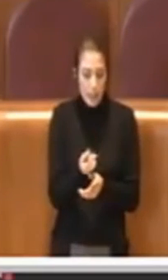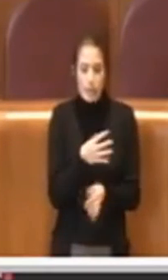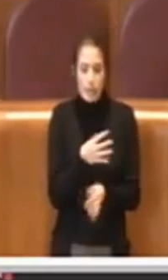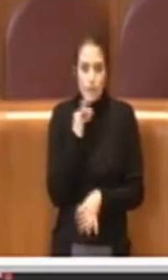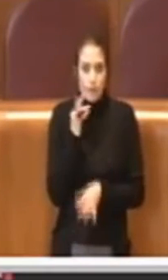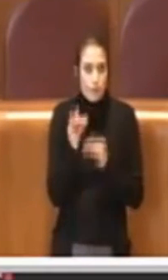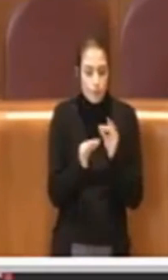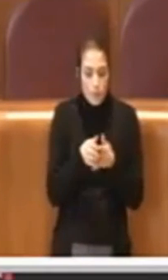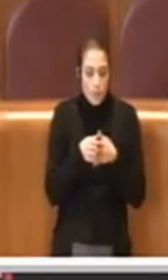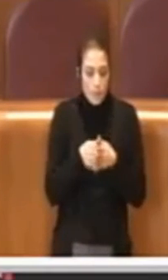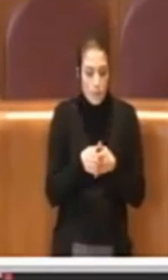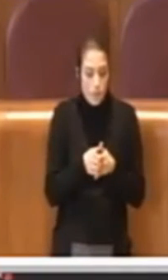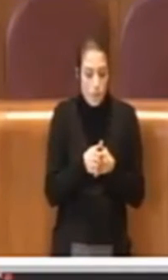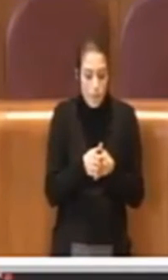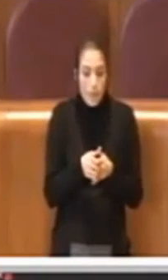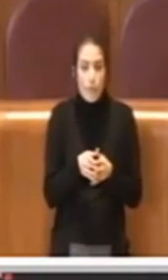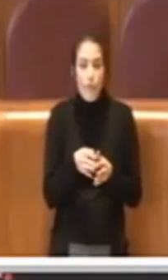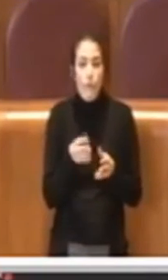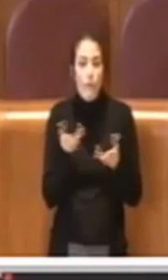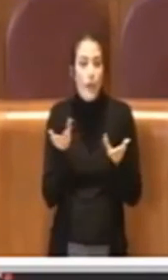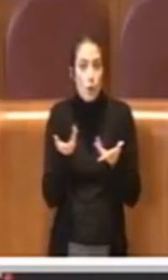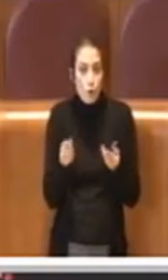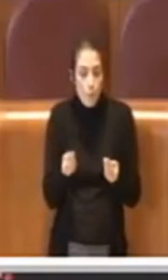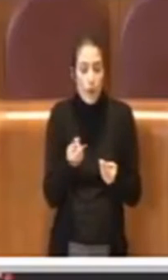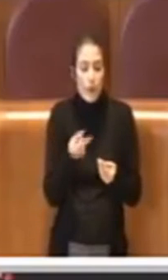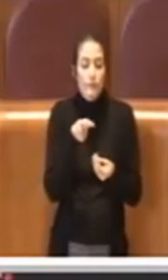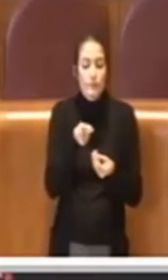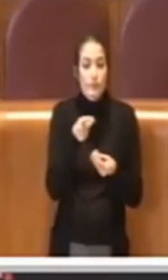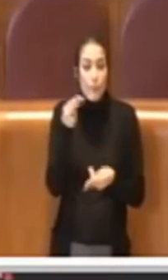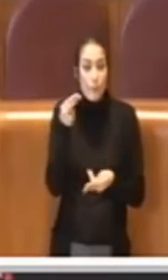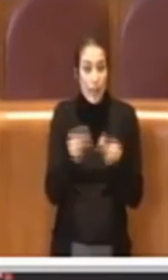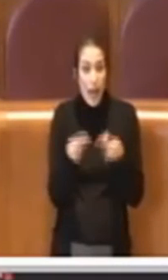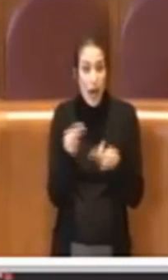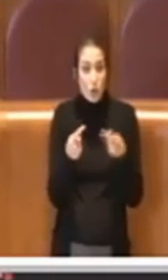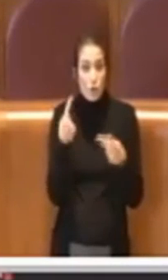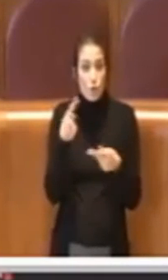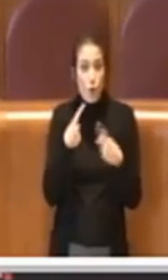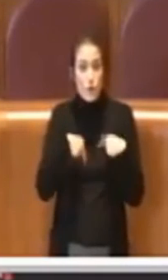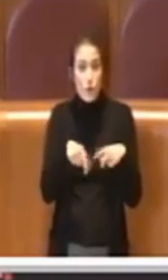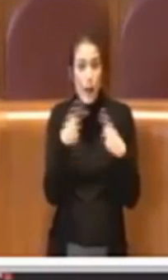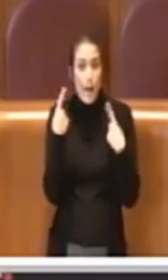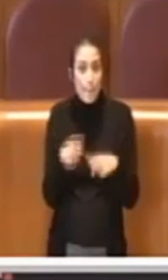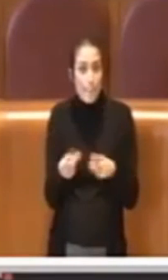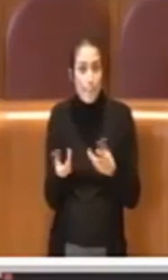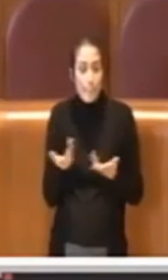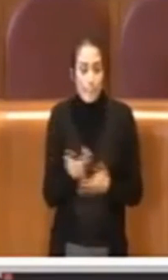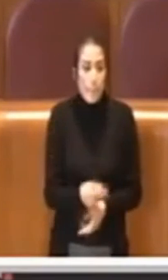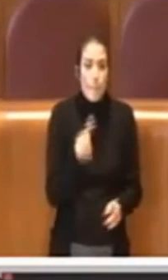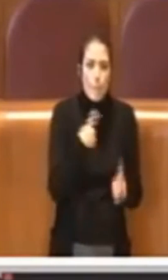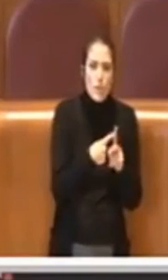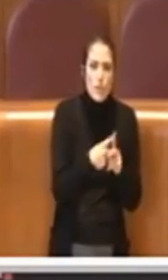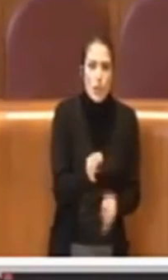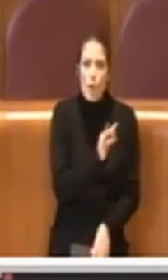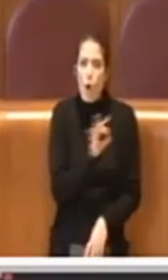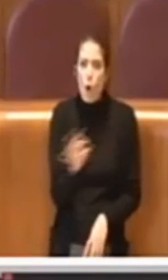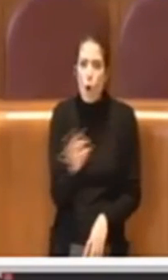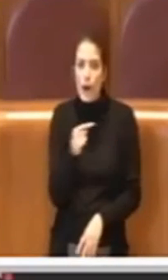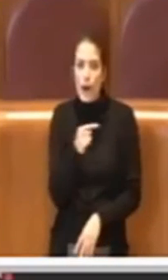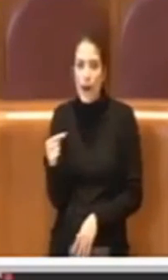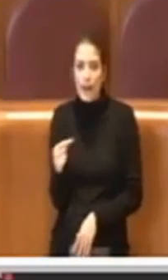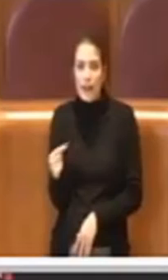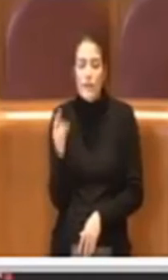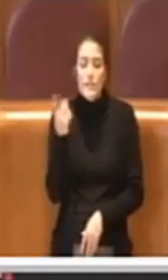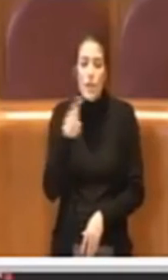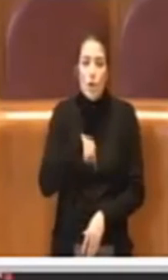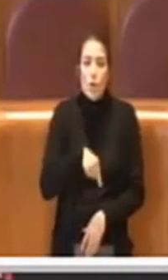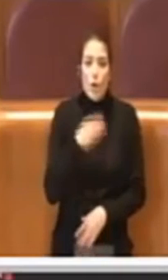sintesi, questo bilancio di questa consigliatura è positivo o è negativo? Di questo stiamo parlando. Se noi andiamo